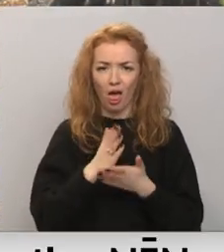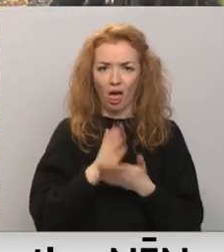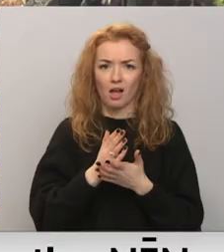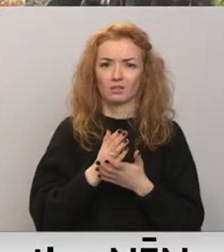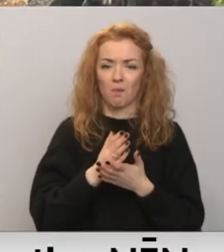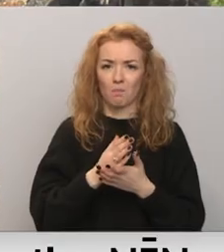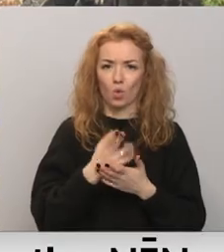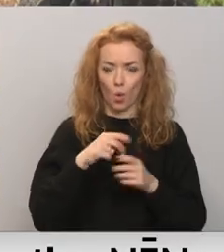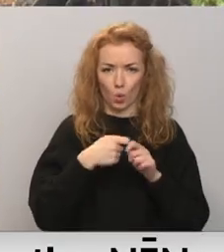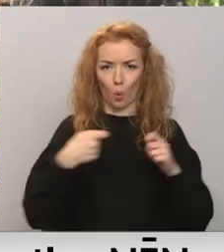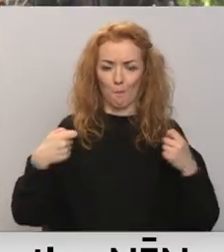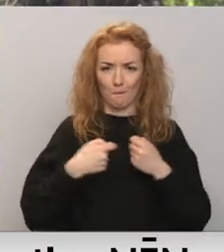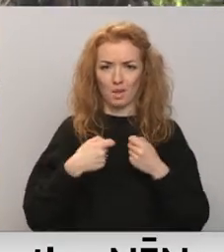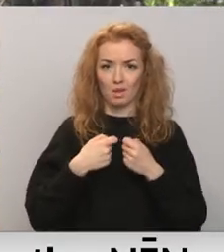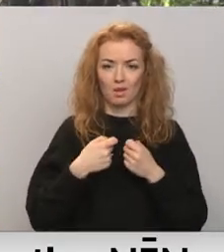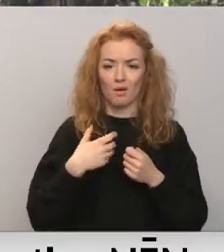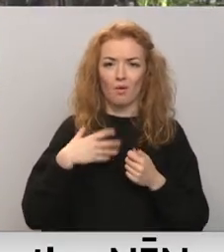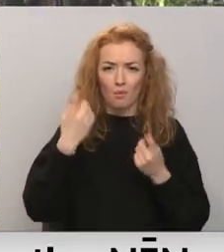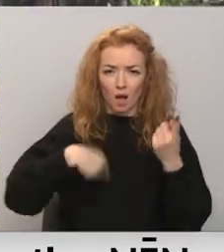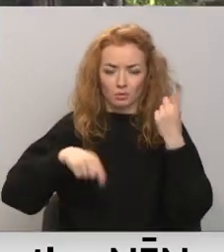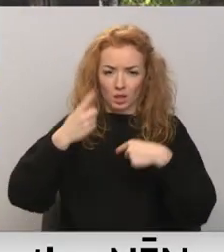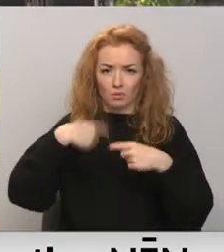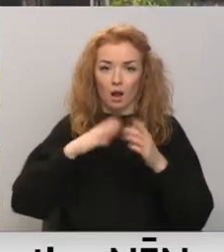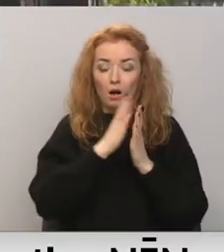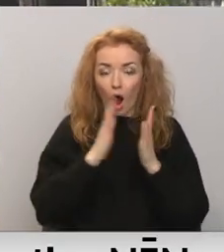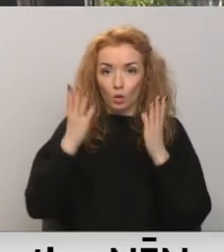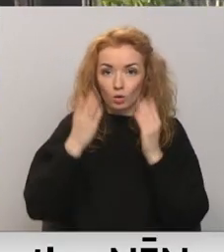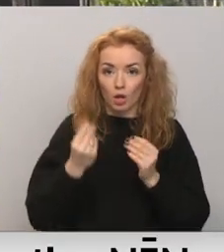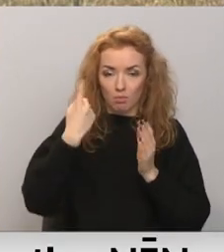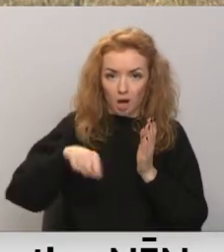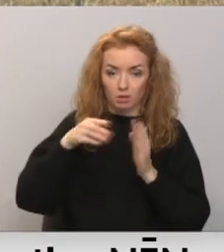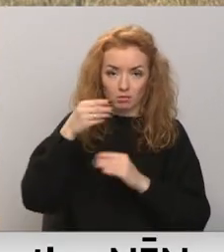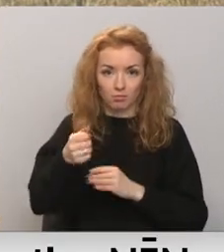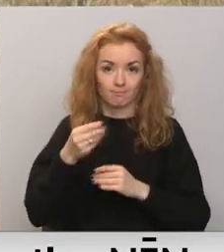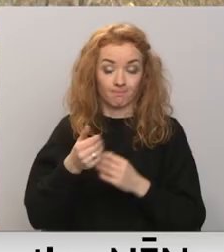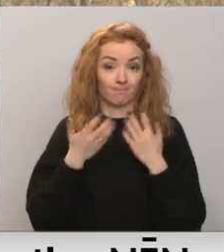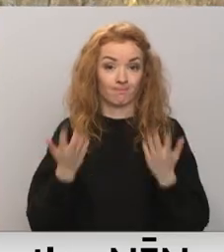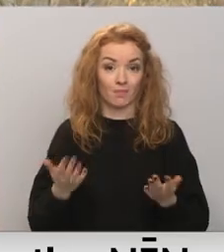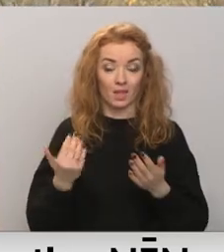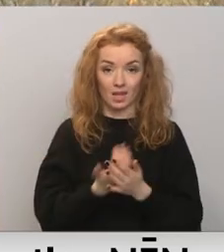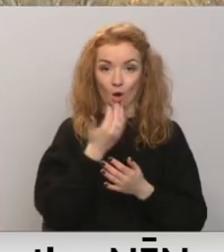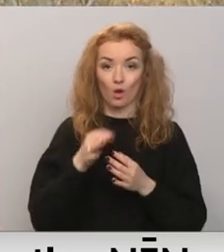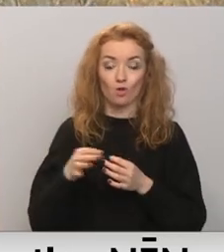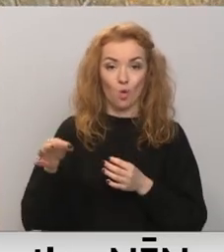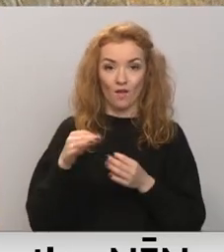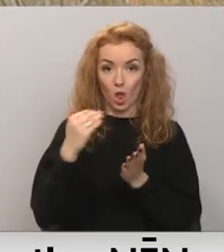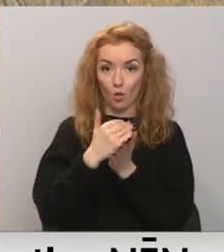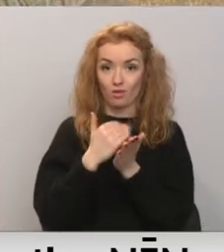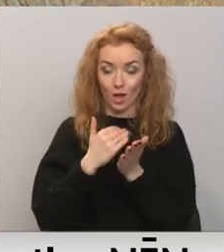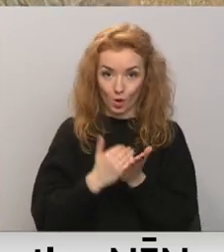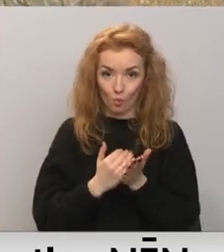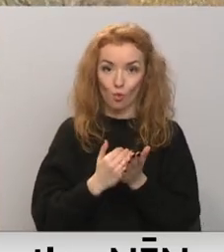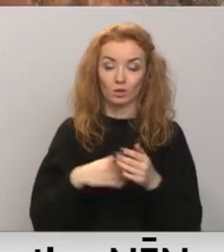te cilvēki. Mums tikai pa visu ko un katru dienu kaut ko izdomā. Jaunā novada sestošajos noteikumos